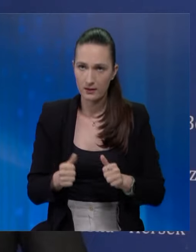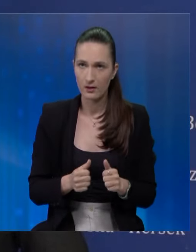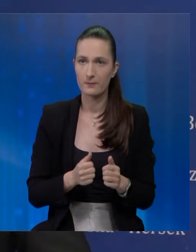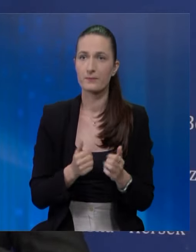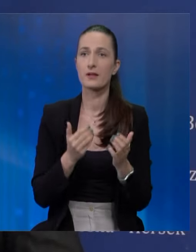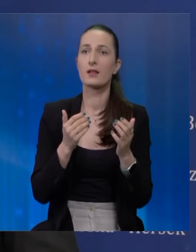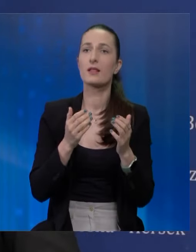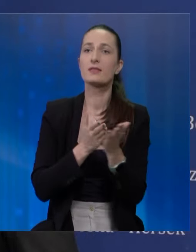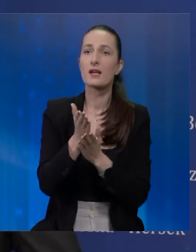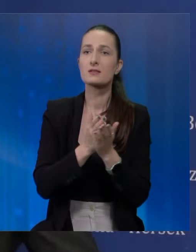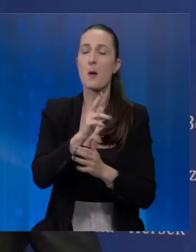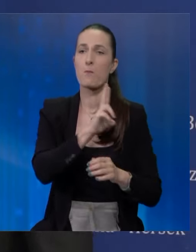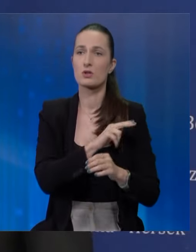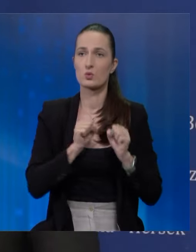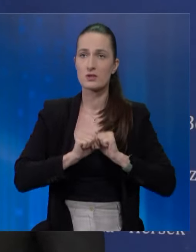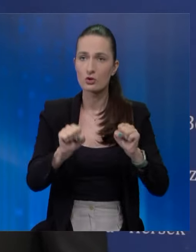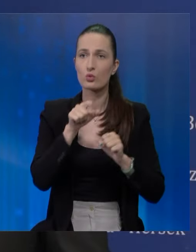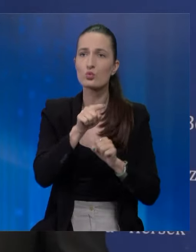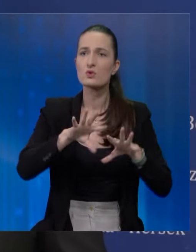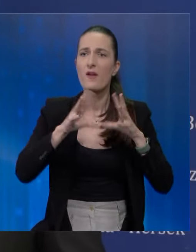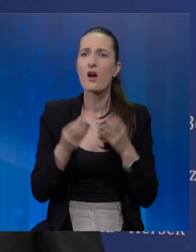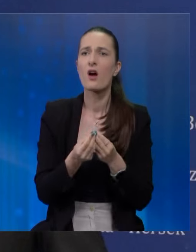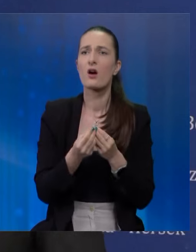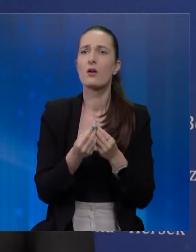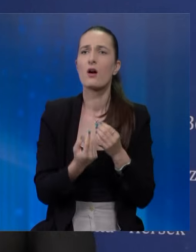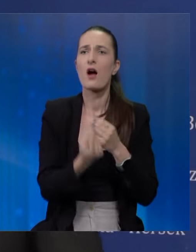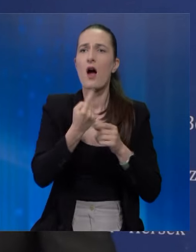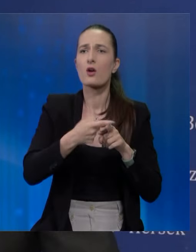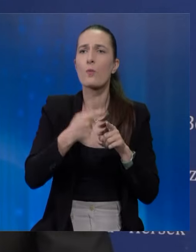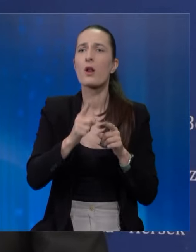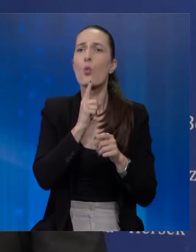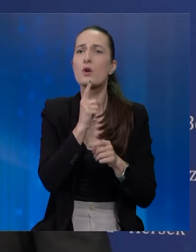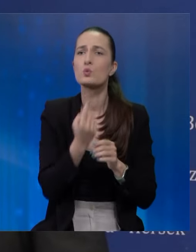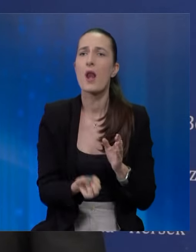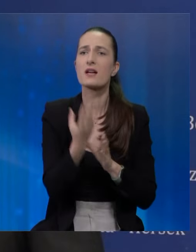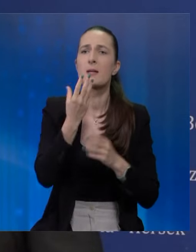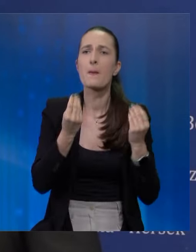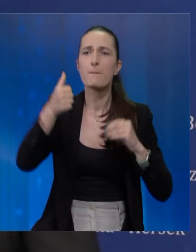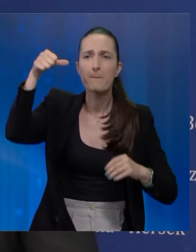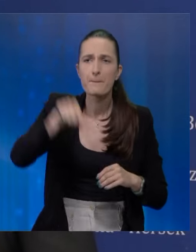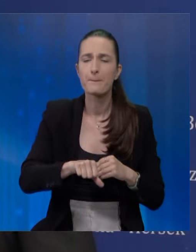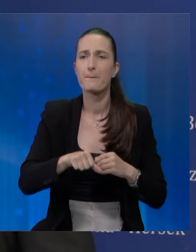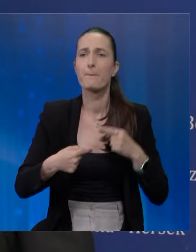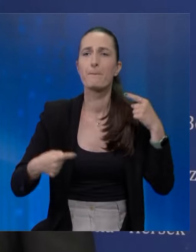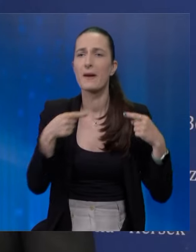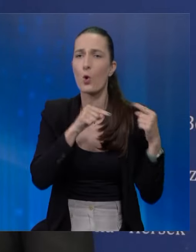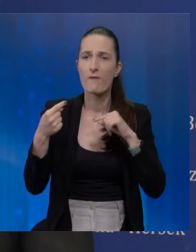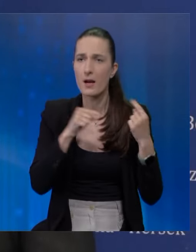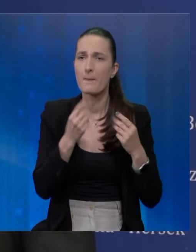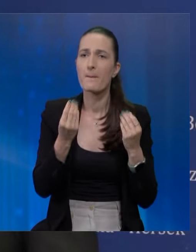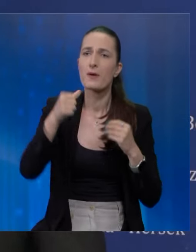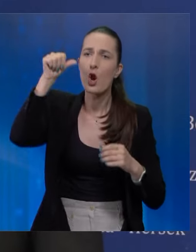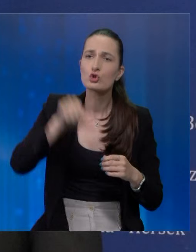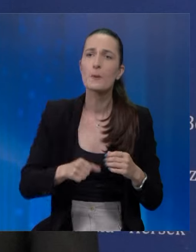direkcija za politijsku zaštu. Dakle, to su sve anomalije koje su nastale prelošim pregovaranjem od